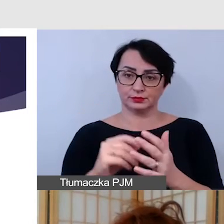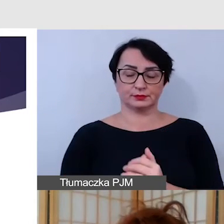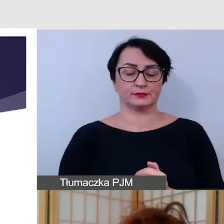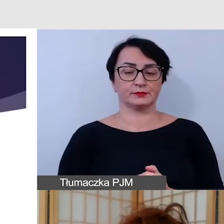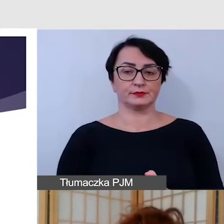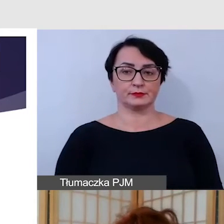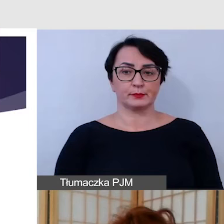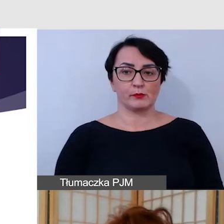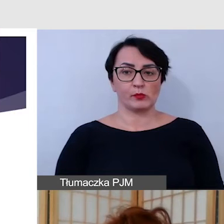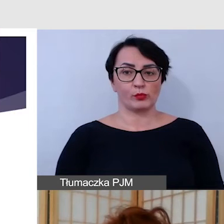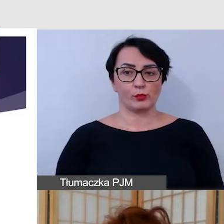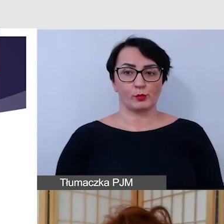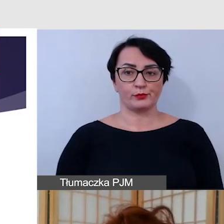przykład